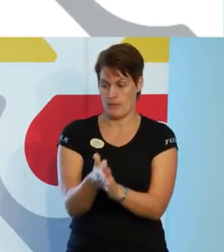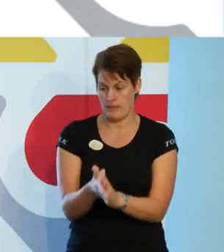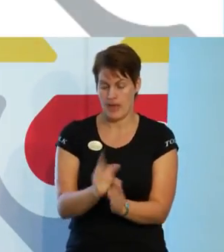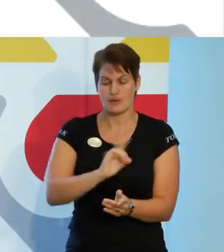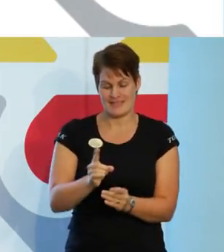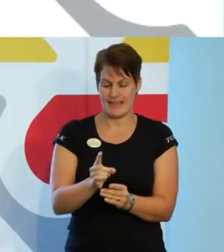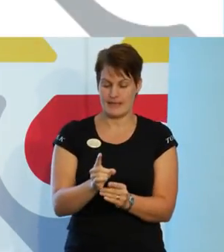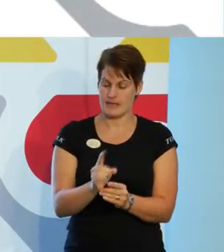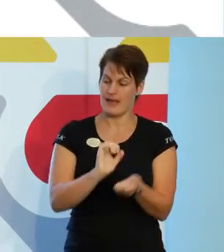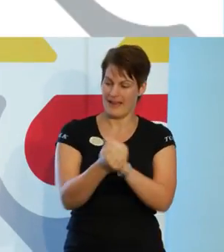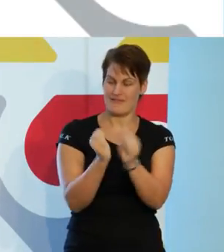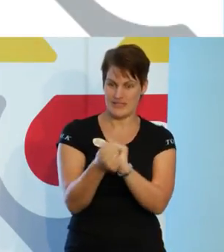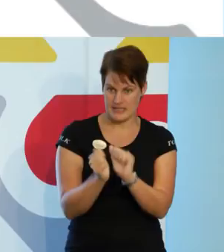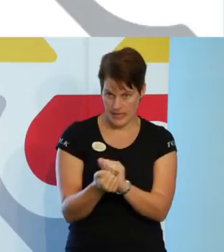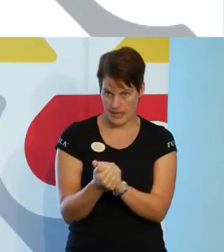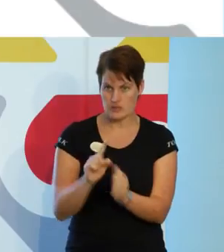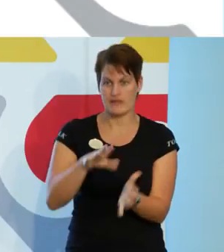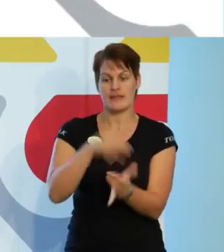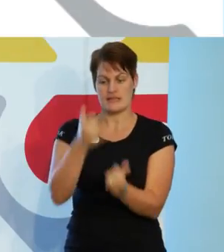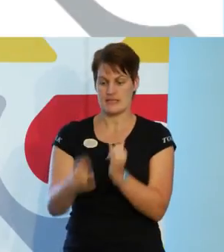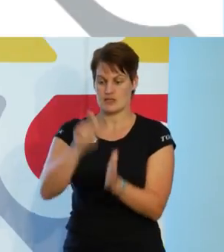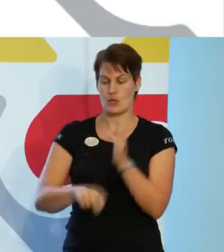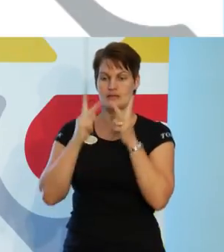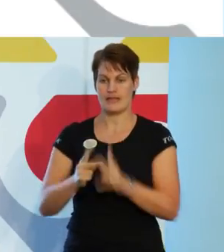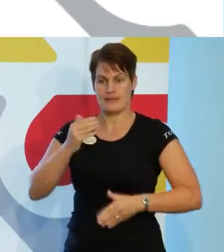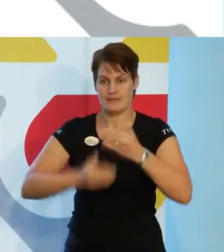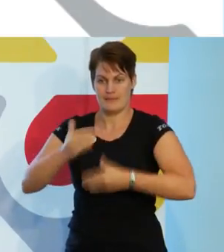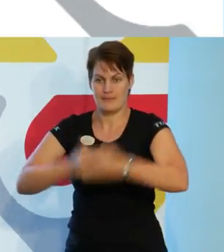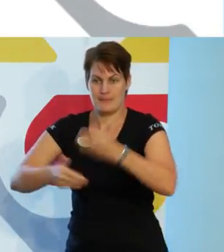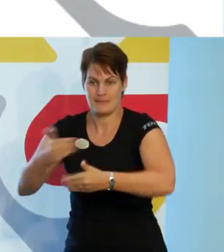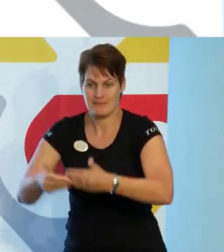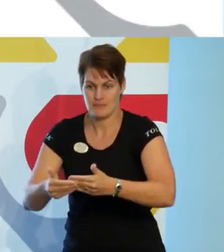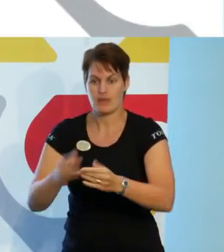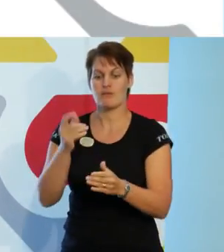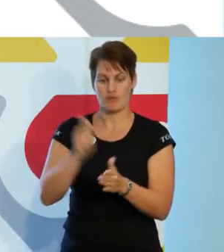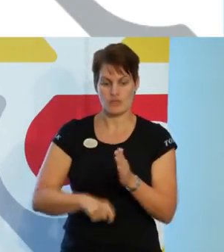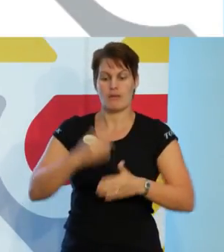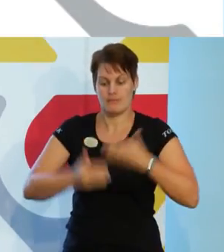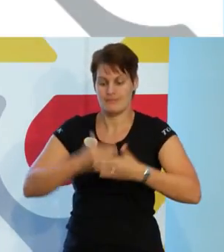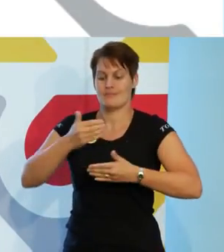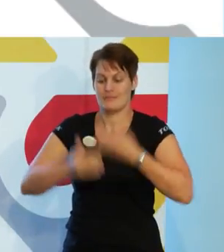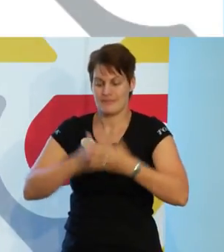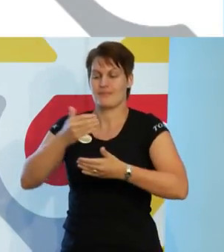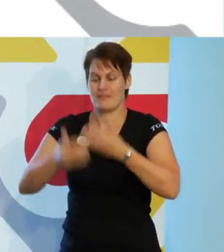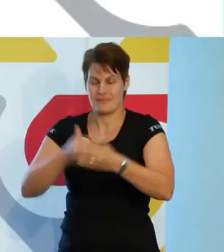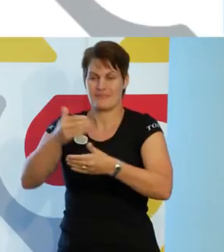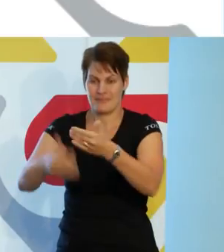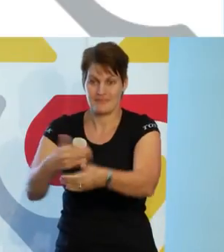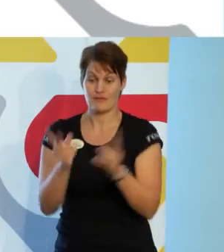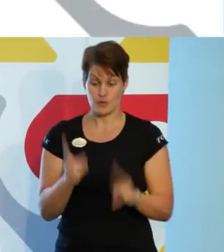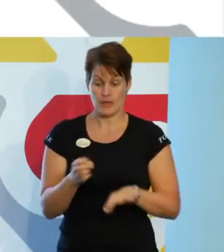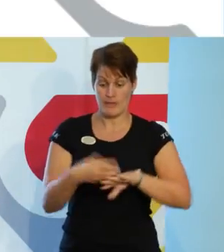revideras för att sen ta fart på nytt. And it goes on and on and on. För så är det ju med